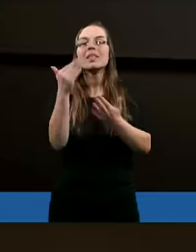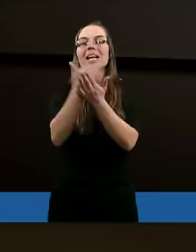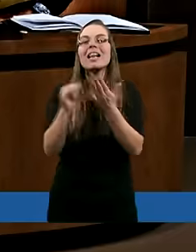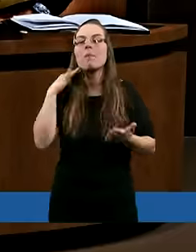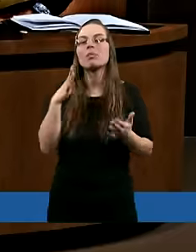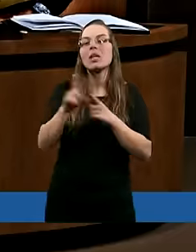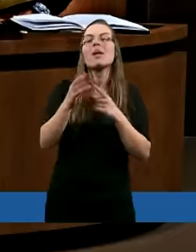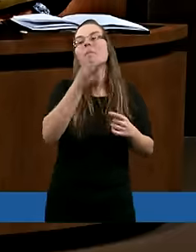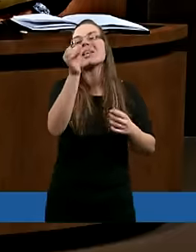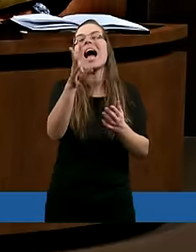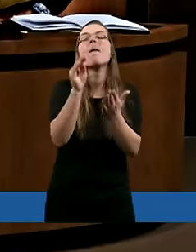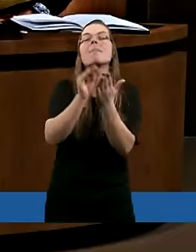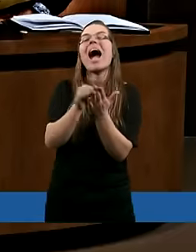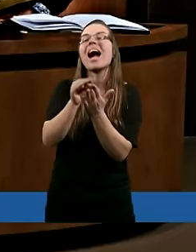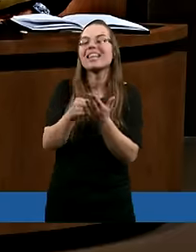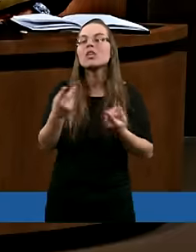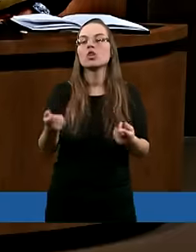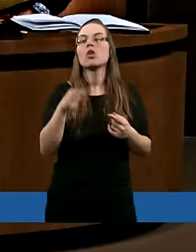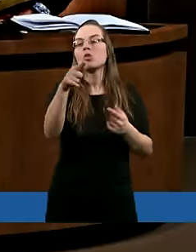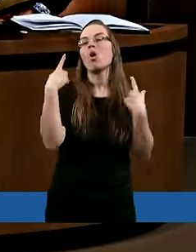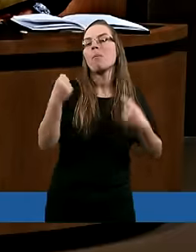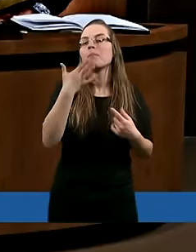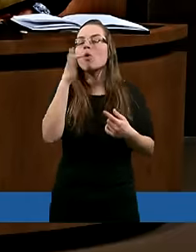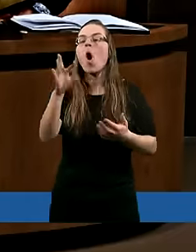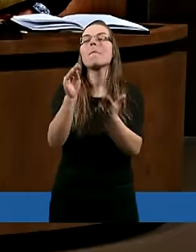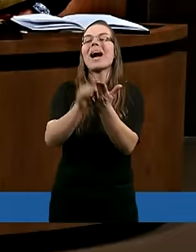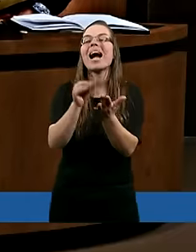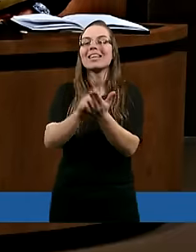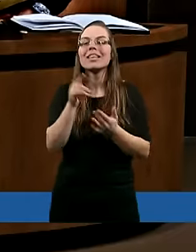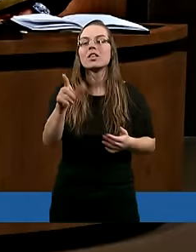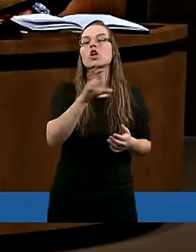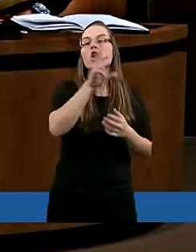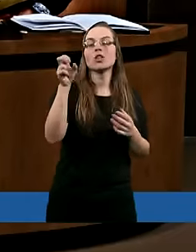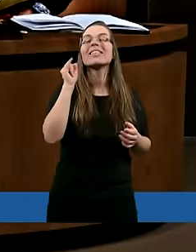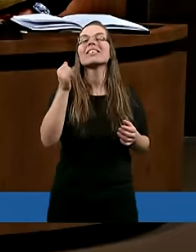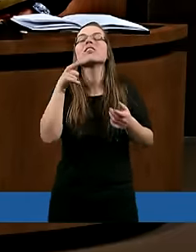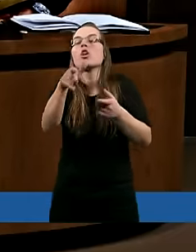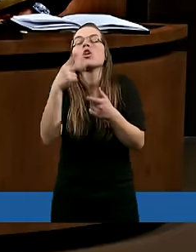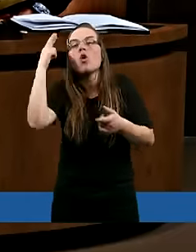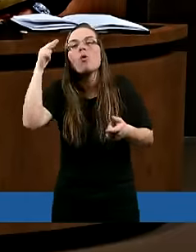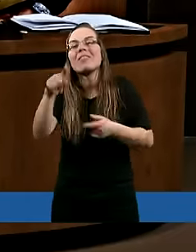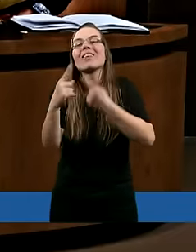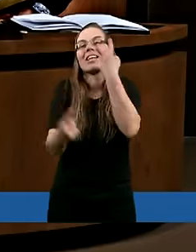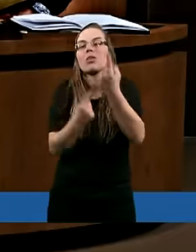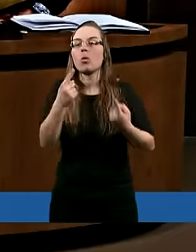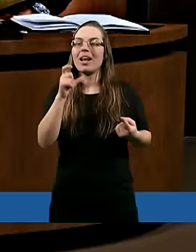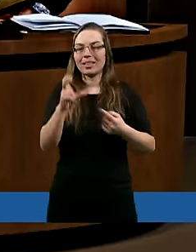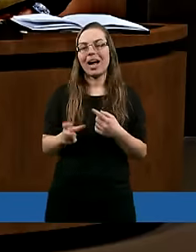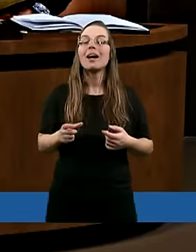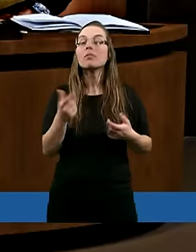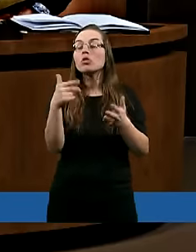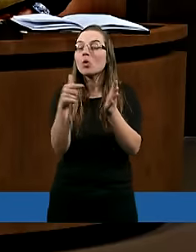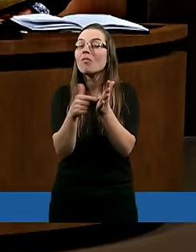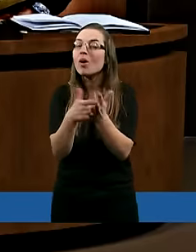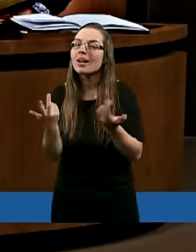pytanie takie praktyczne, no bo tu Asia też mówiła o praktyce. Czy tak robimy w takich sytuacjach? No